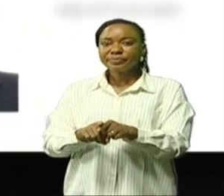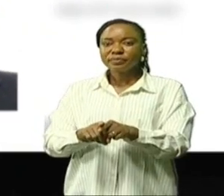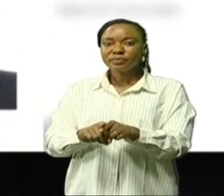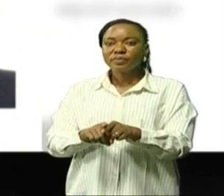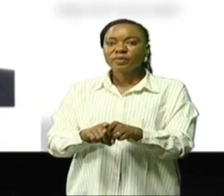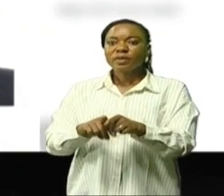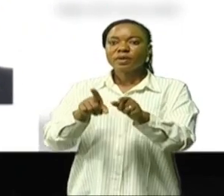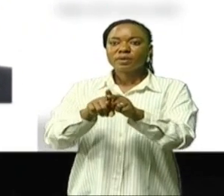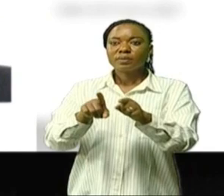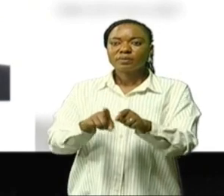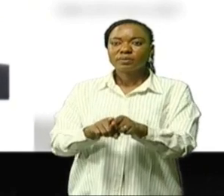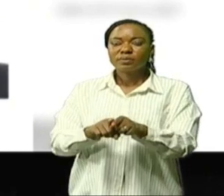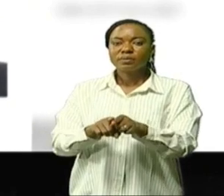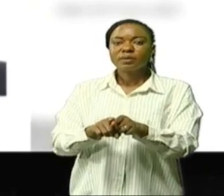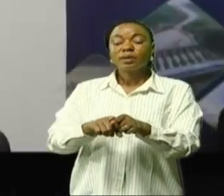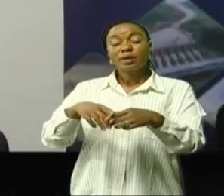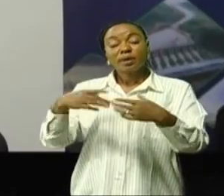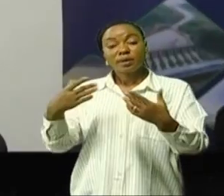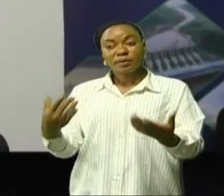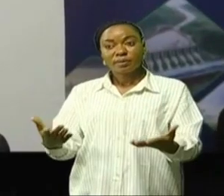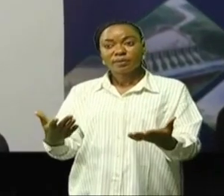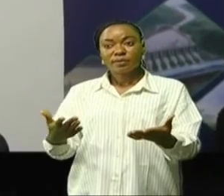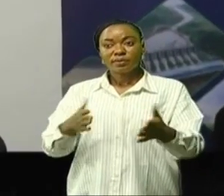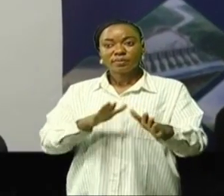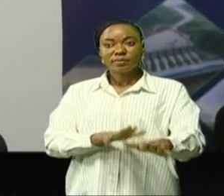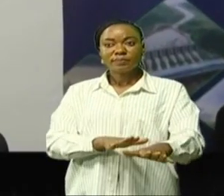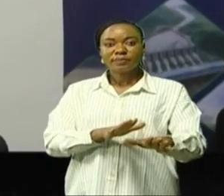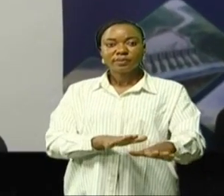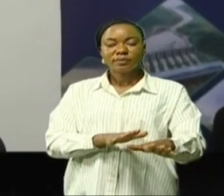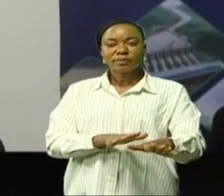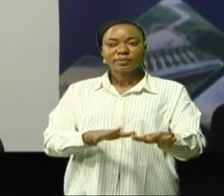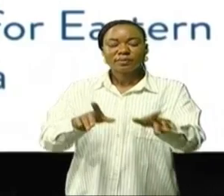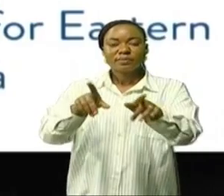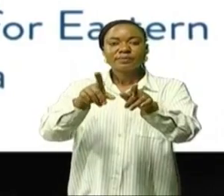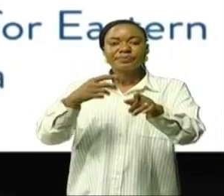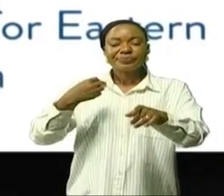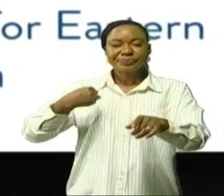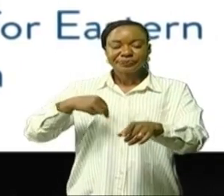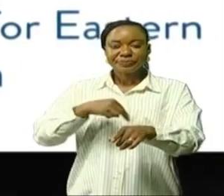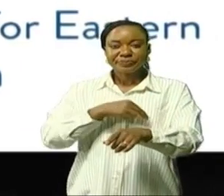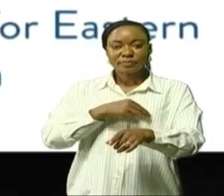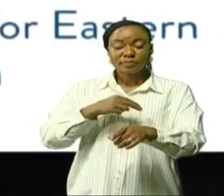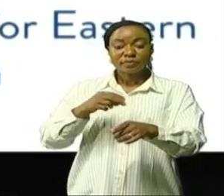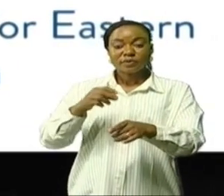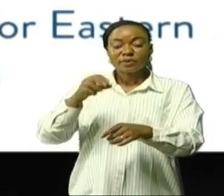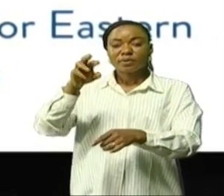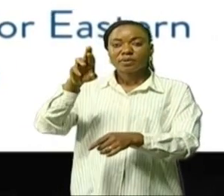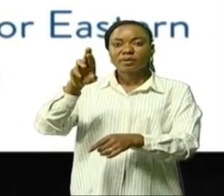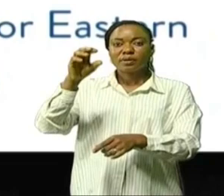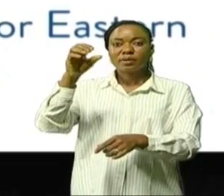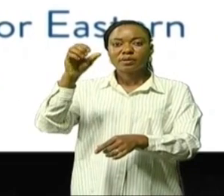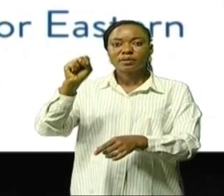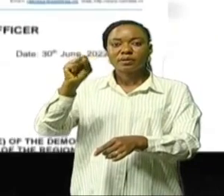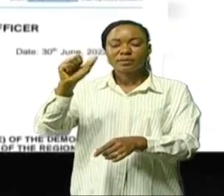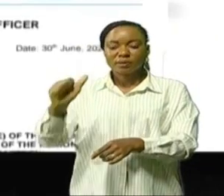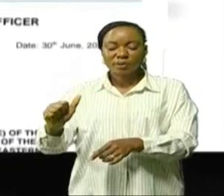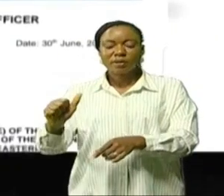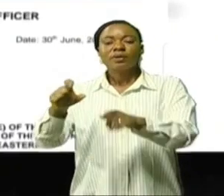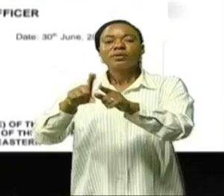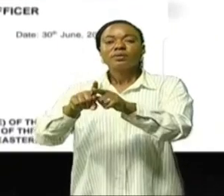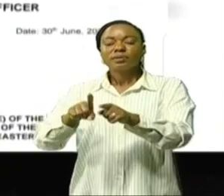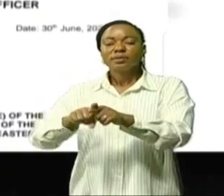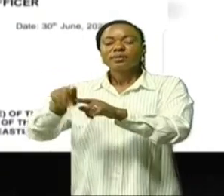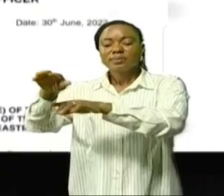précise que la décision d'intégrer l'ARE au sein de la RA-RSA a été prise sans aucune